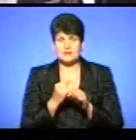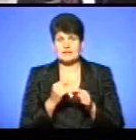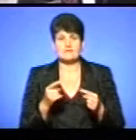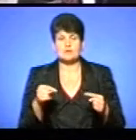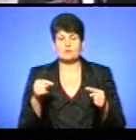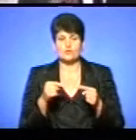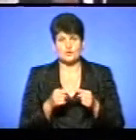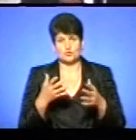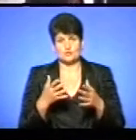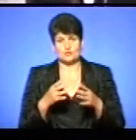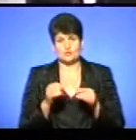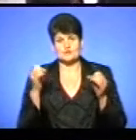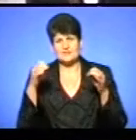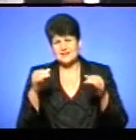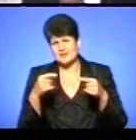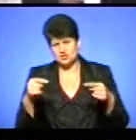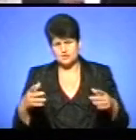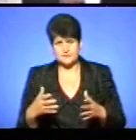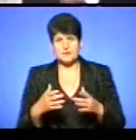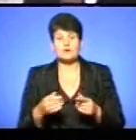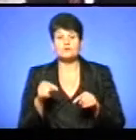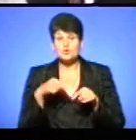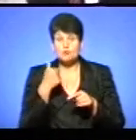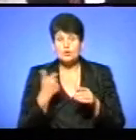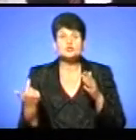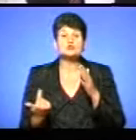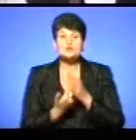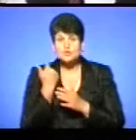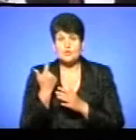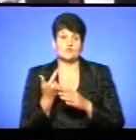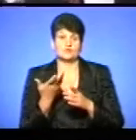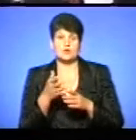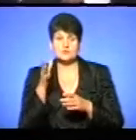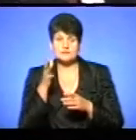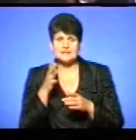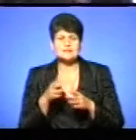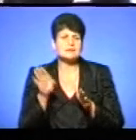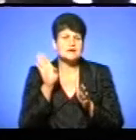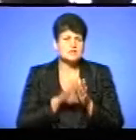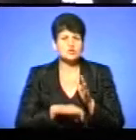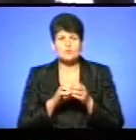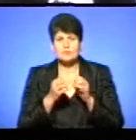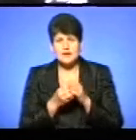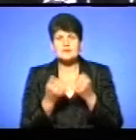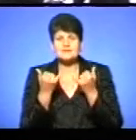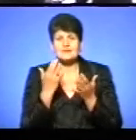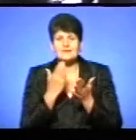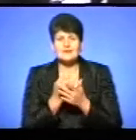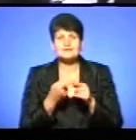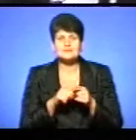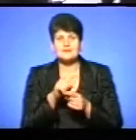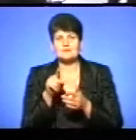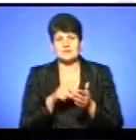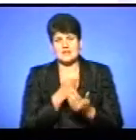освітлення і інших речей. І знову ж таки, ми з цього року знову ж освіту погасимо цих речей. Найгірша проблема зараз є, наскільки зараз це є, це питання